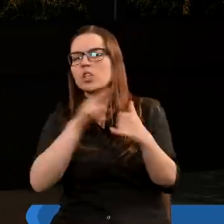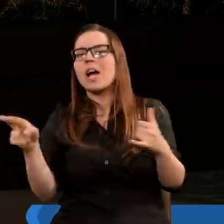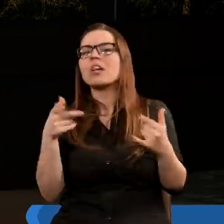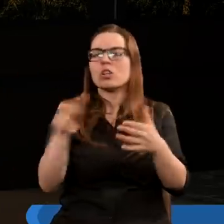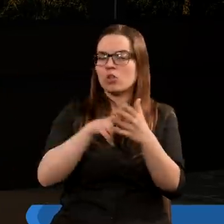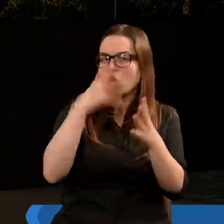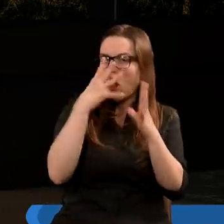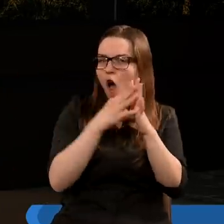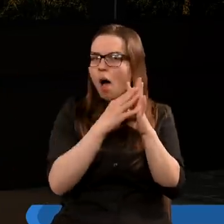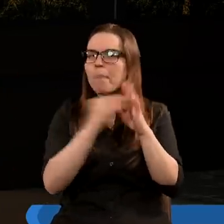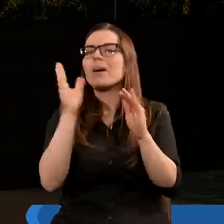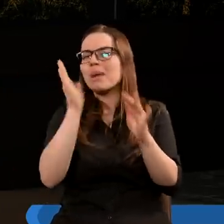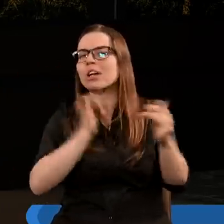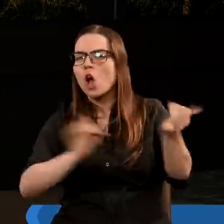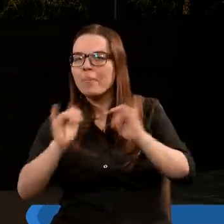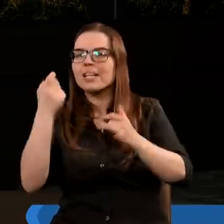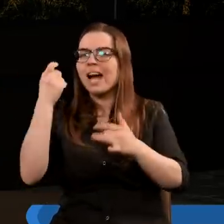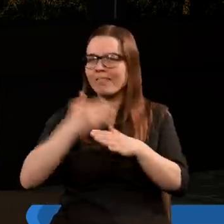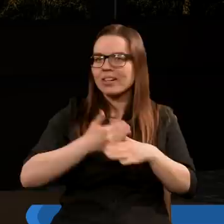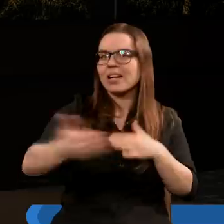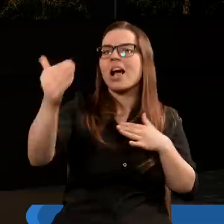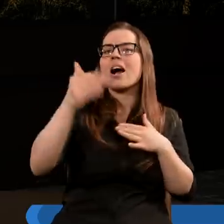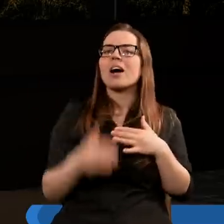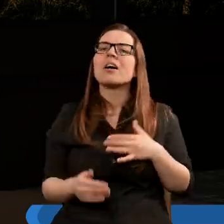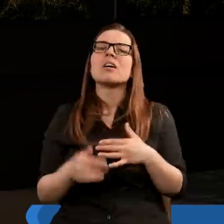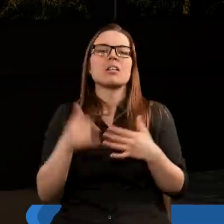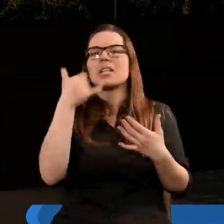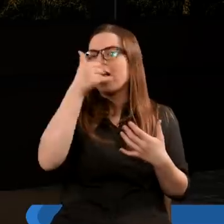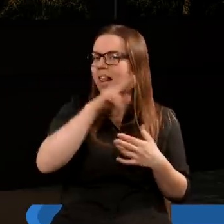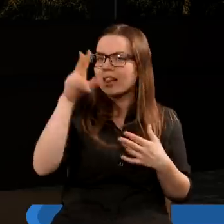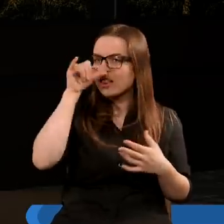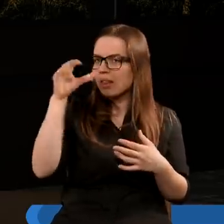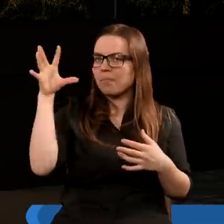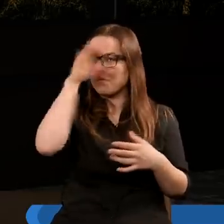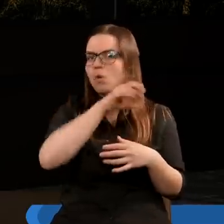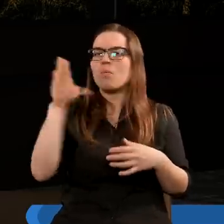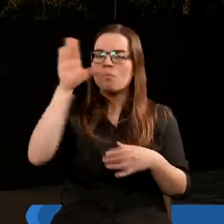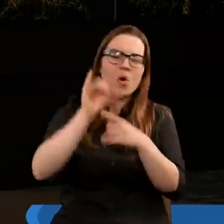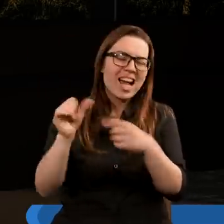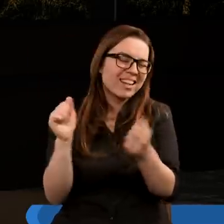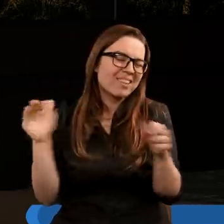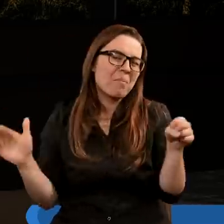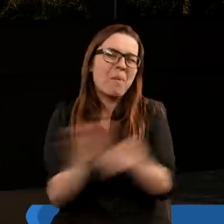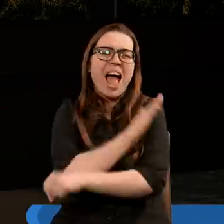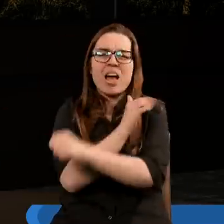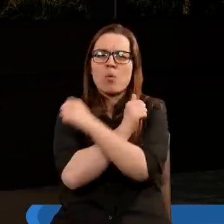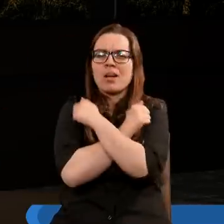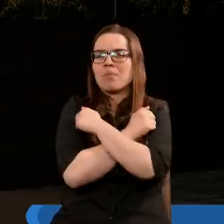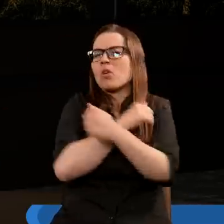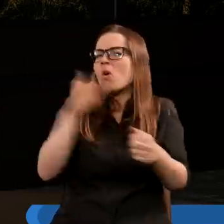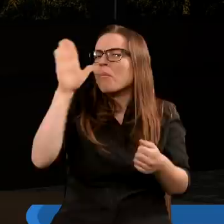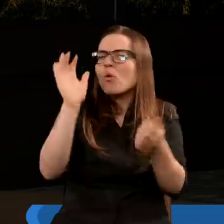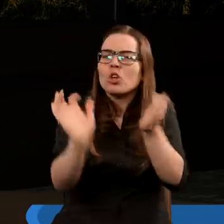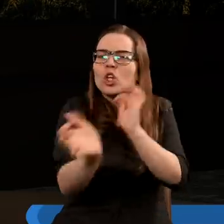przerażających obrazów, które będziemy omawiać za chwilę, o jednej rzeczy nie możemy zapomnieć, że Bóg jest Bogiem miłości, że Bóg jest